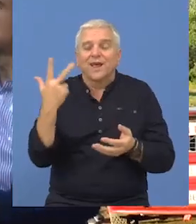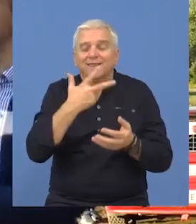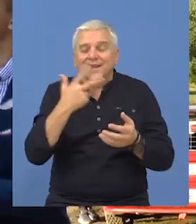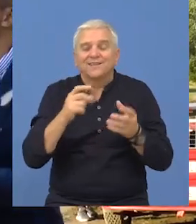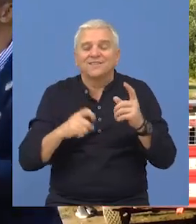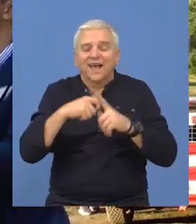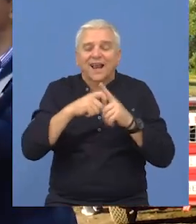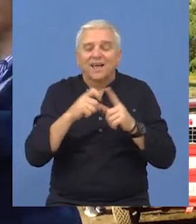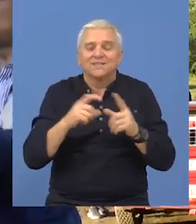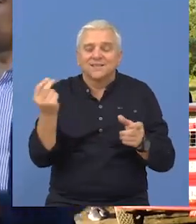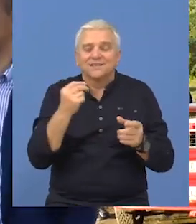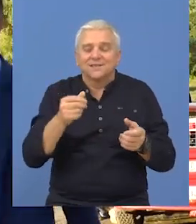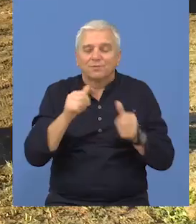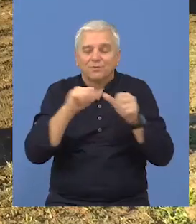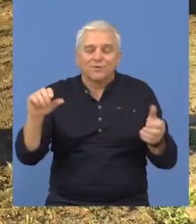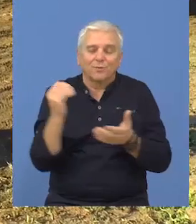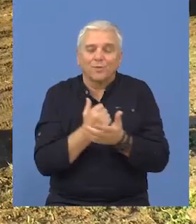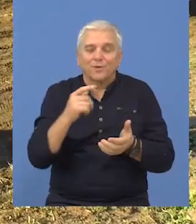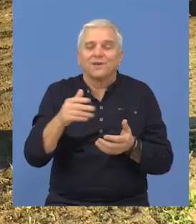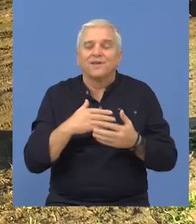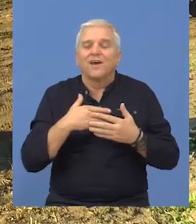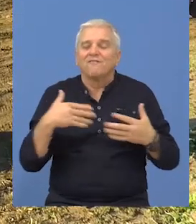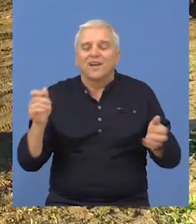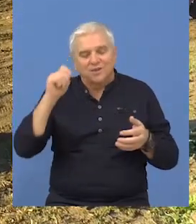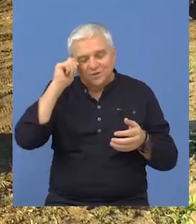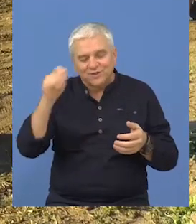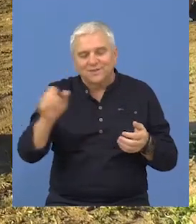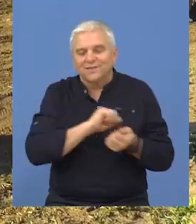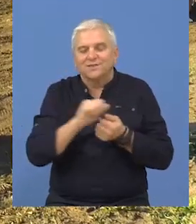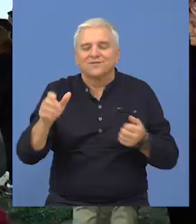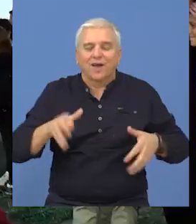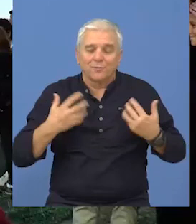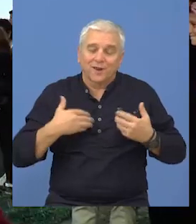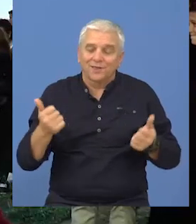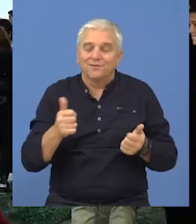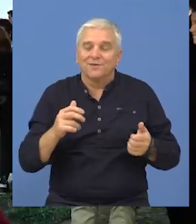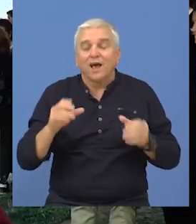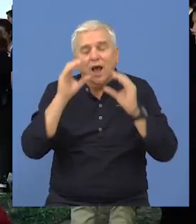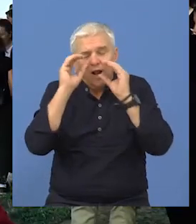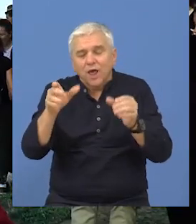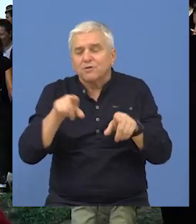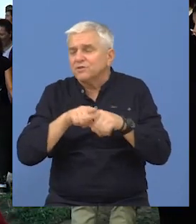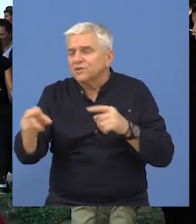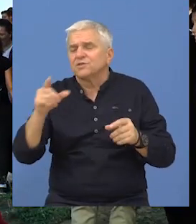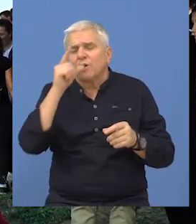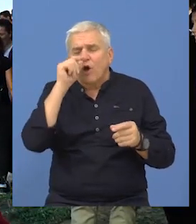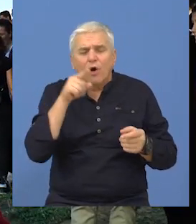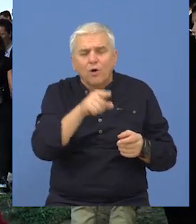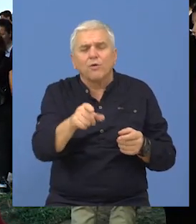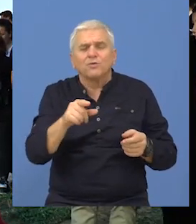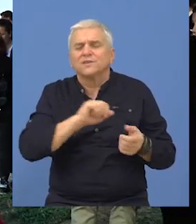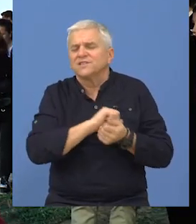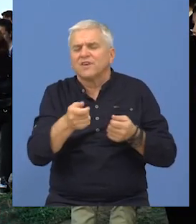vozio u trećoj klasi za šampiona Srbije. I pobedio naravno. Veliki ovac je, stvarno oduševljan sam i sa publikom, i sa